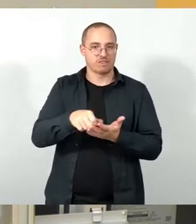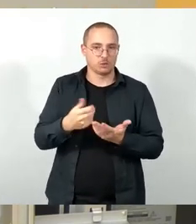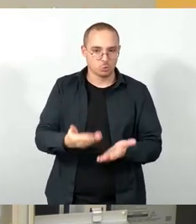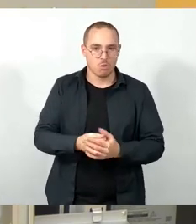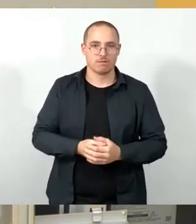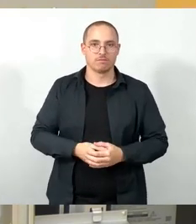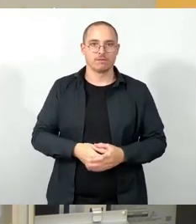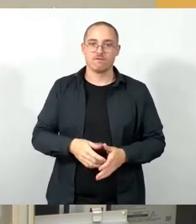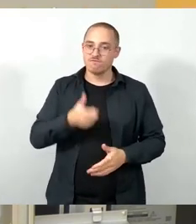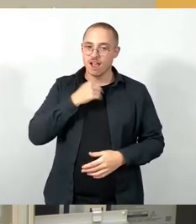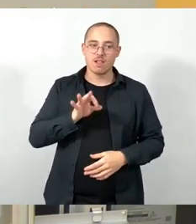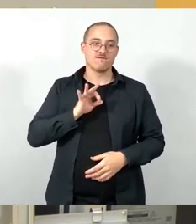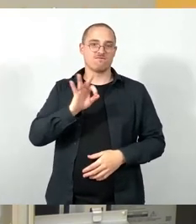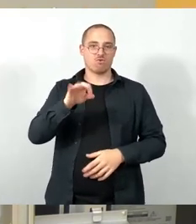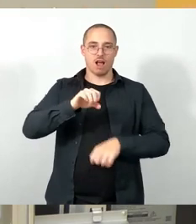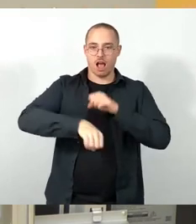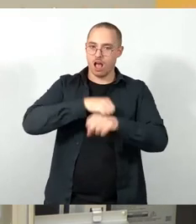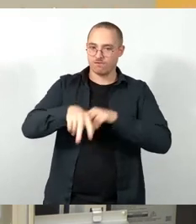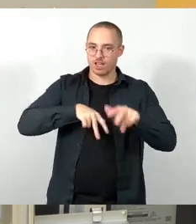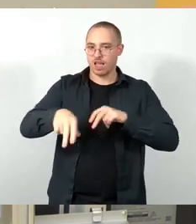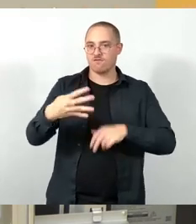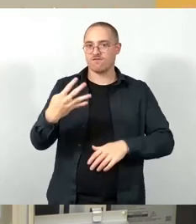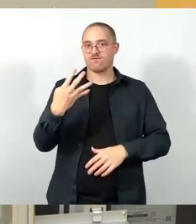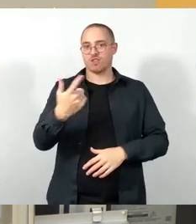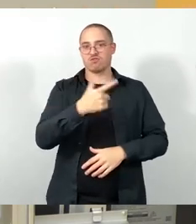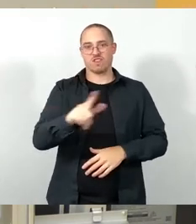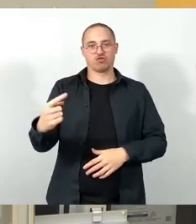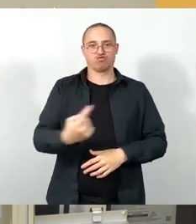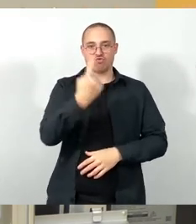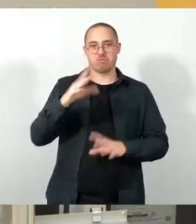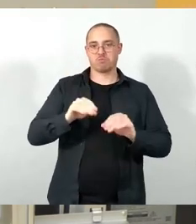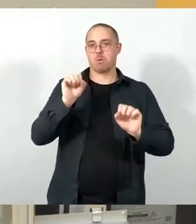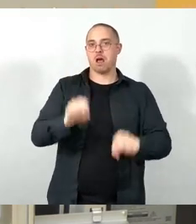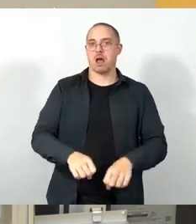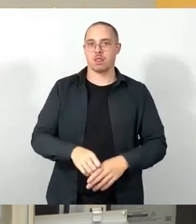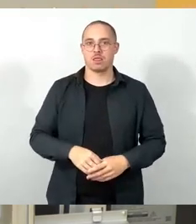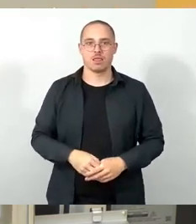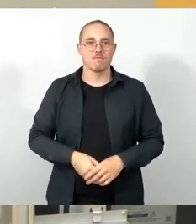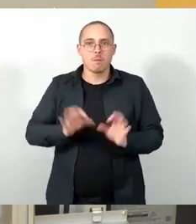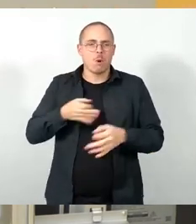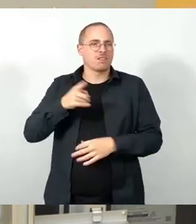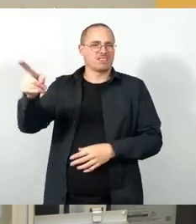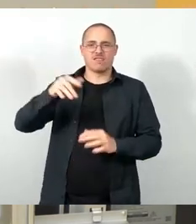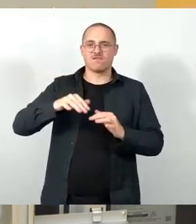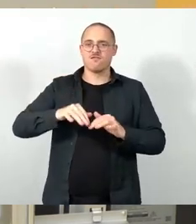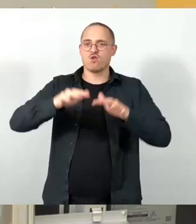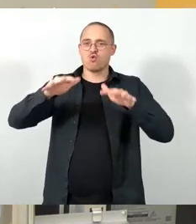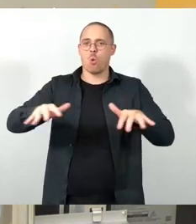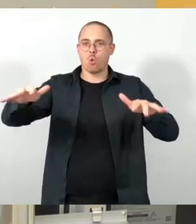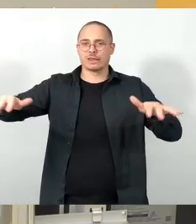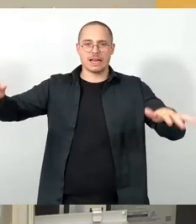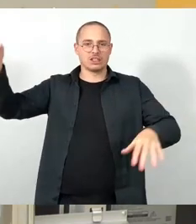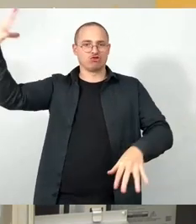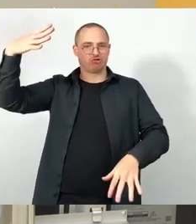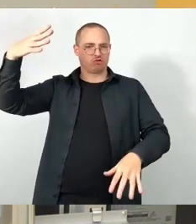machen. Es geht nicht darum, dass der Elbradweg eine Flutlichtbeleuchtung wie irgendwie an der Grenze oder beim